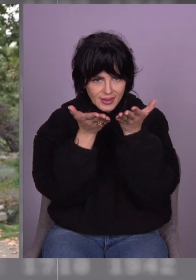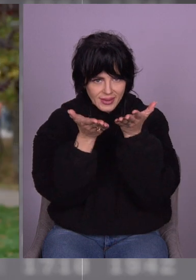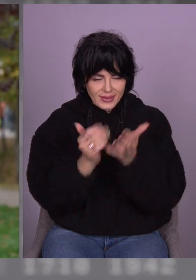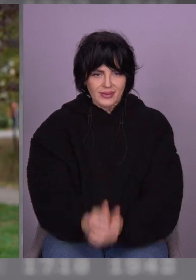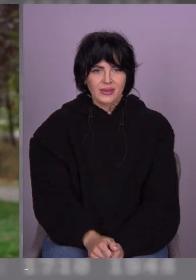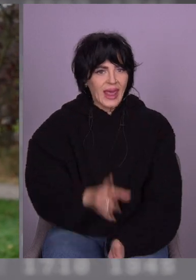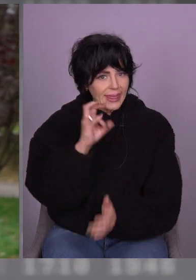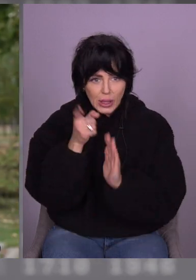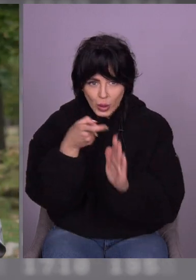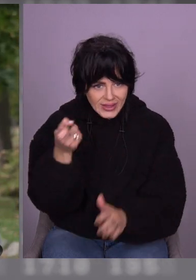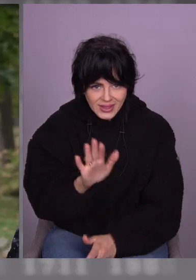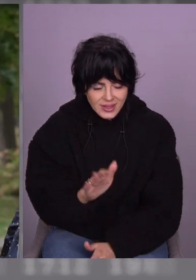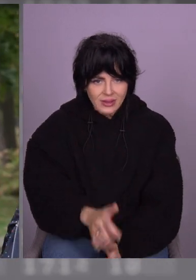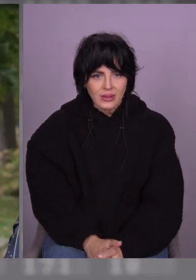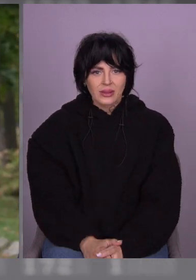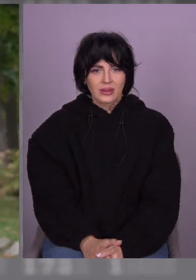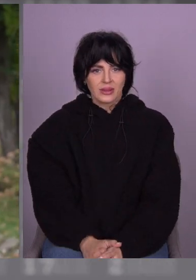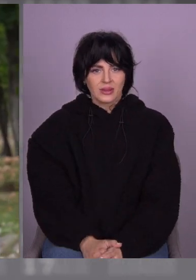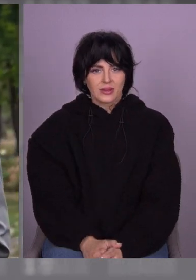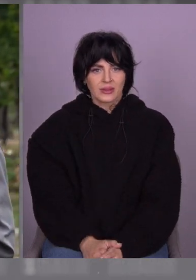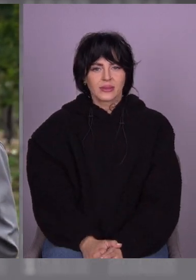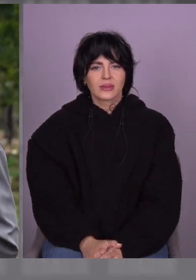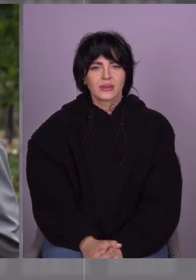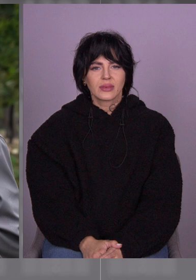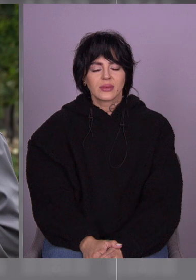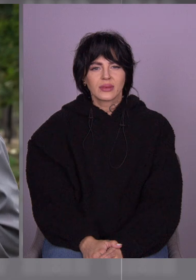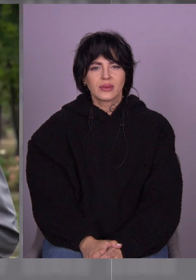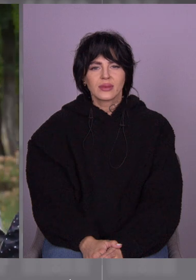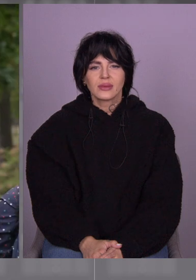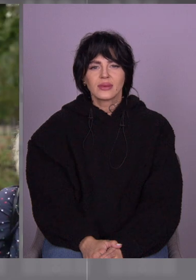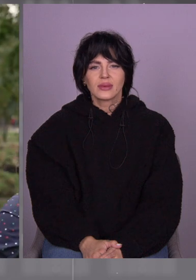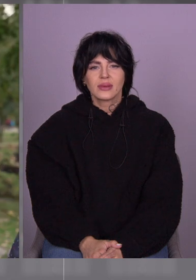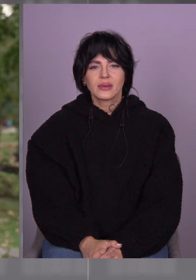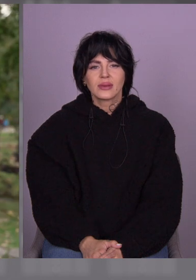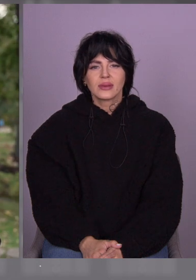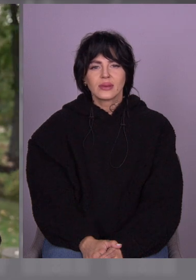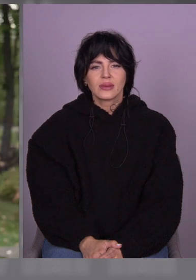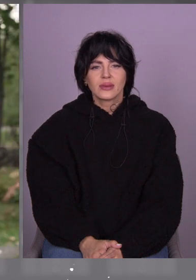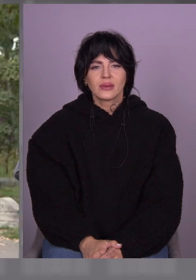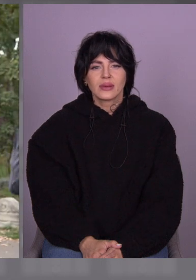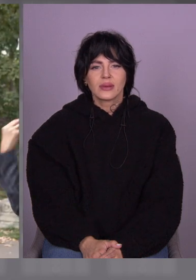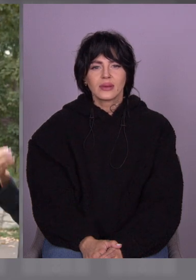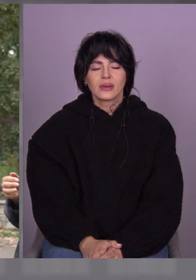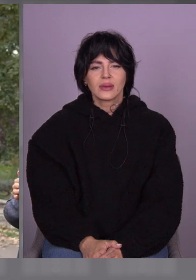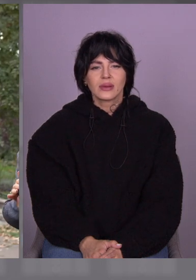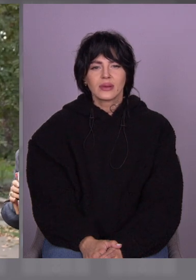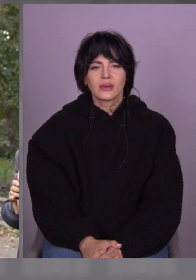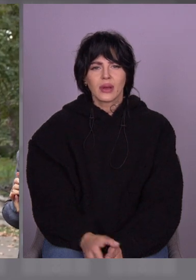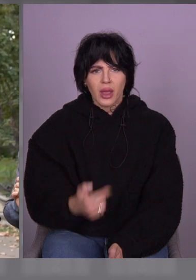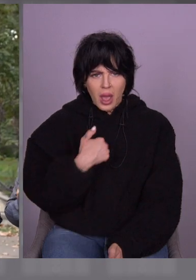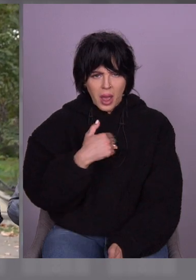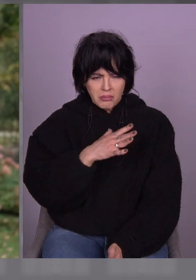Не з тобою одразу! Ліжі. А раз я закривала такі?